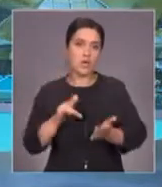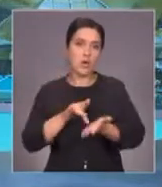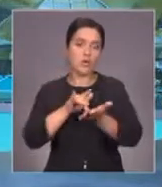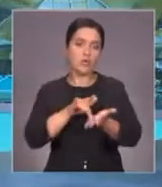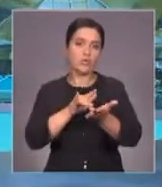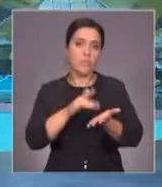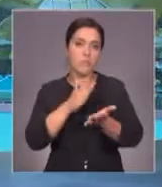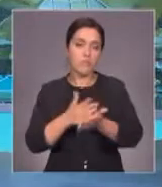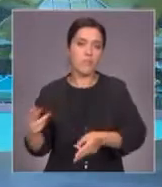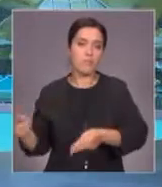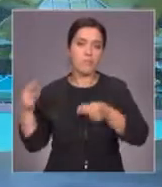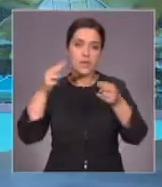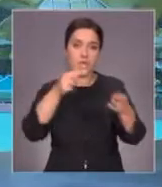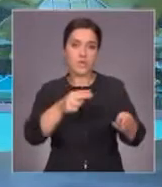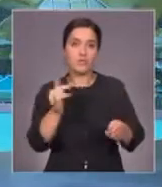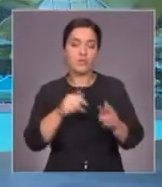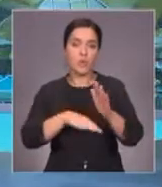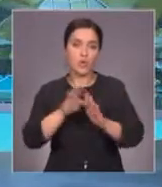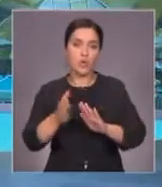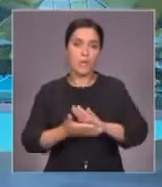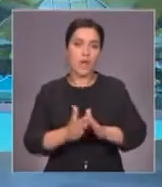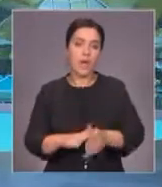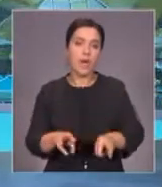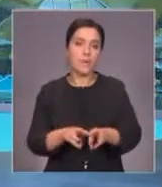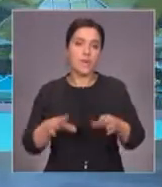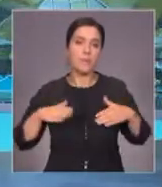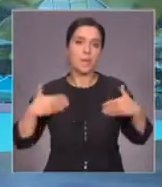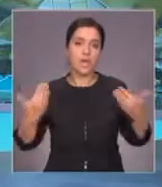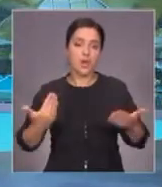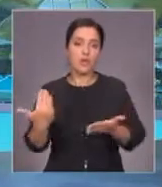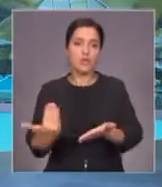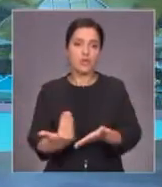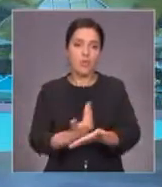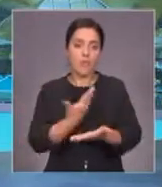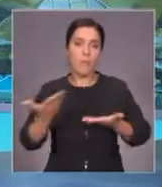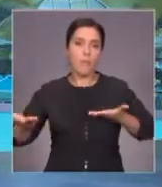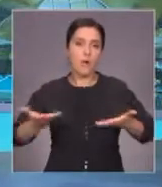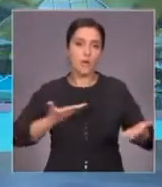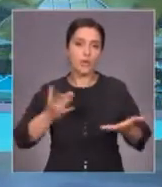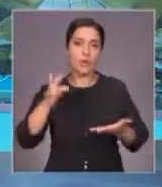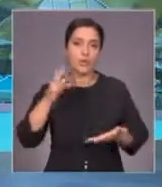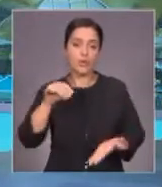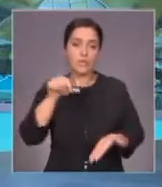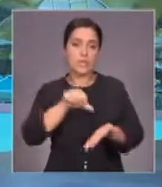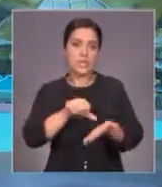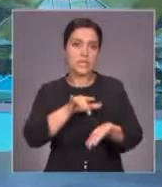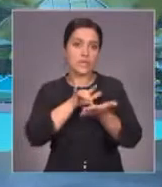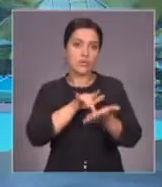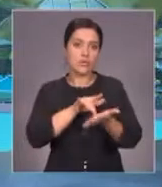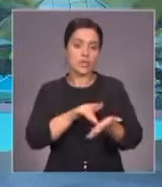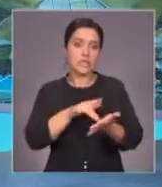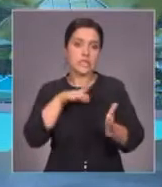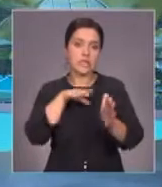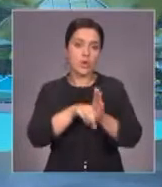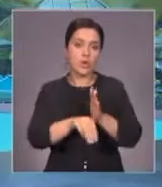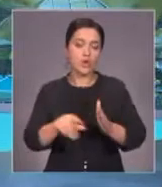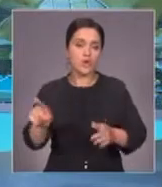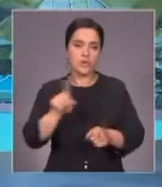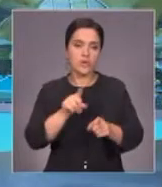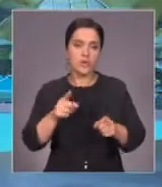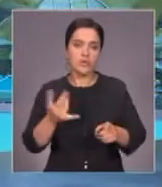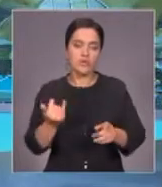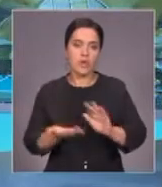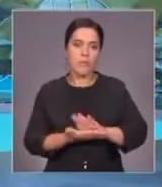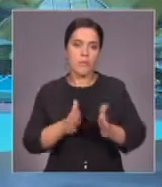туристов. Чтобы переломить ситуацию, правительство предлагает искать новые инновационные подходы. Но представители туриндустрии